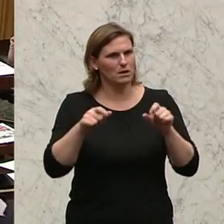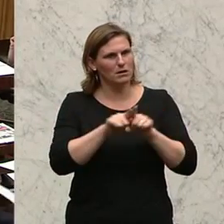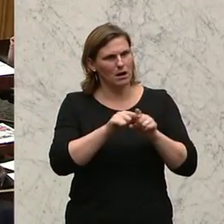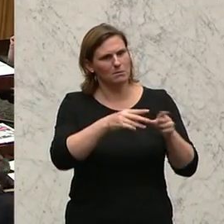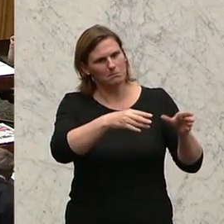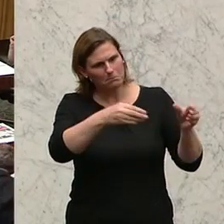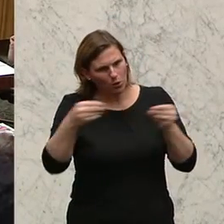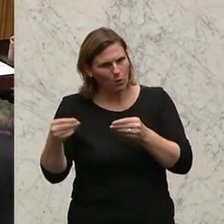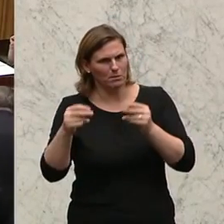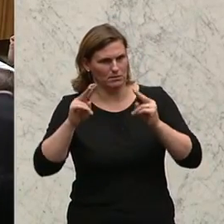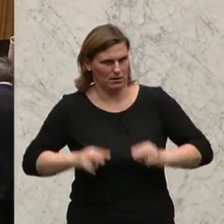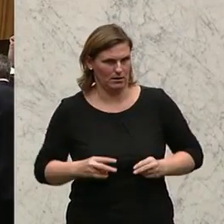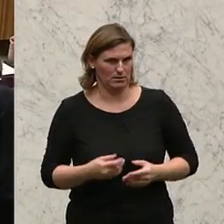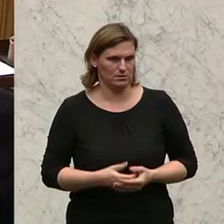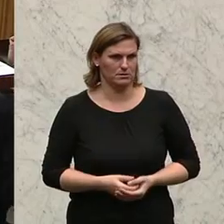kommen.